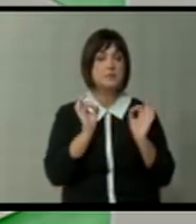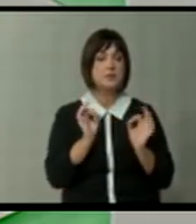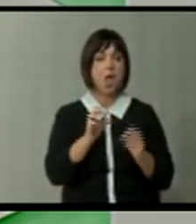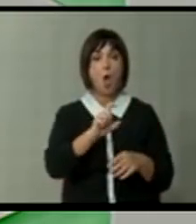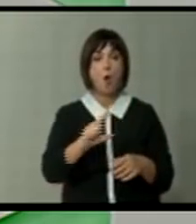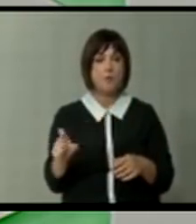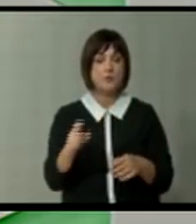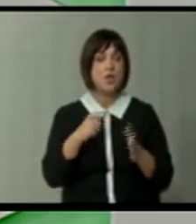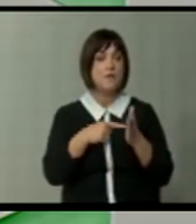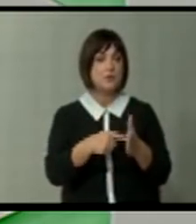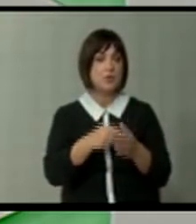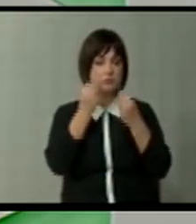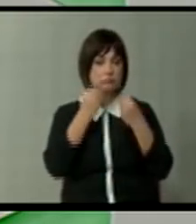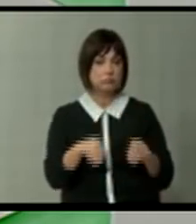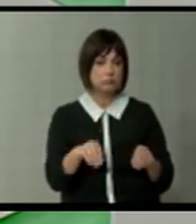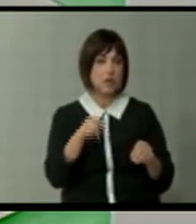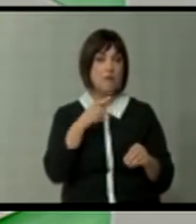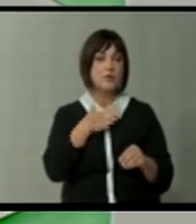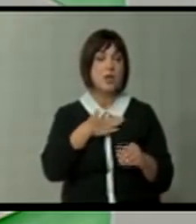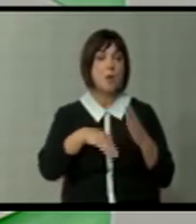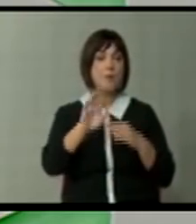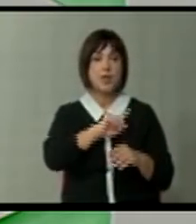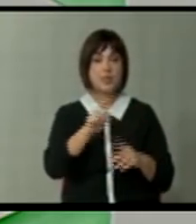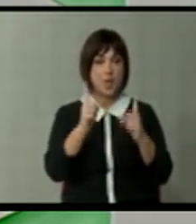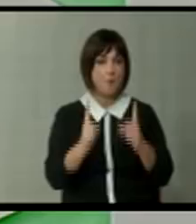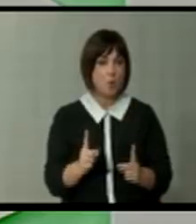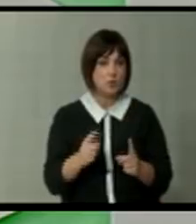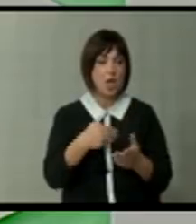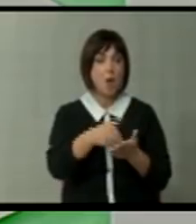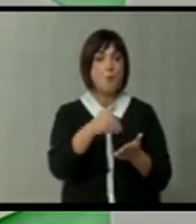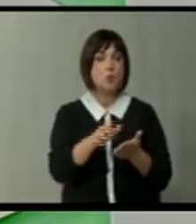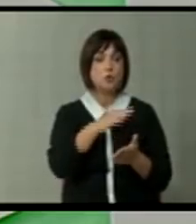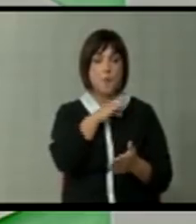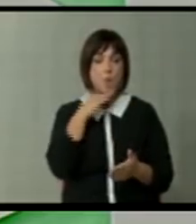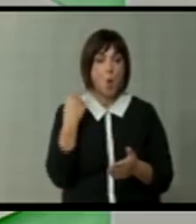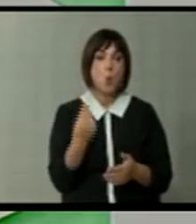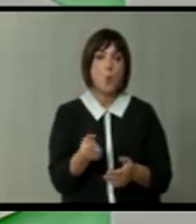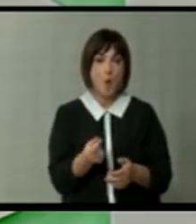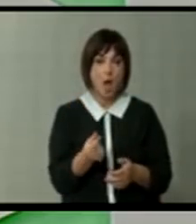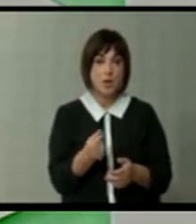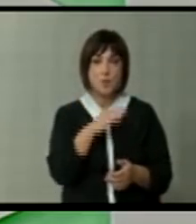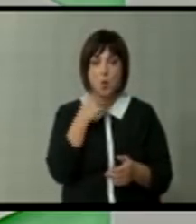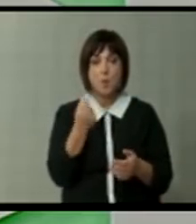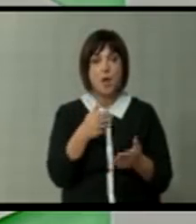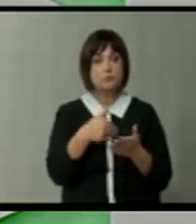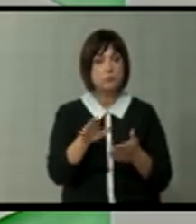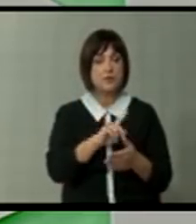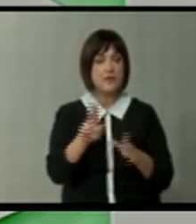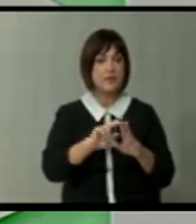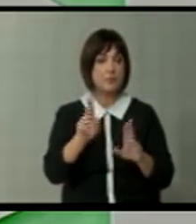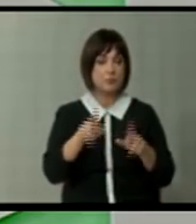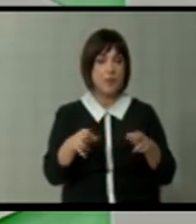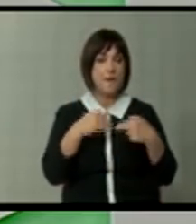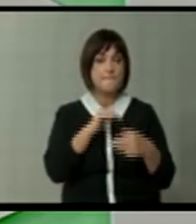обвинителство. Факт е дека е поразено тоа. Факт е дека повеќе не постои. Факт е дека се потроши многу пари. Многу пари отидоа во неповрат,